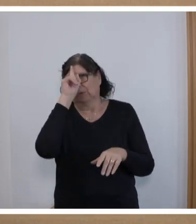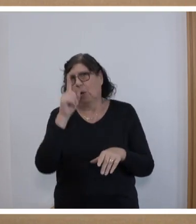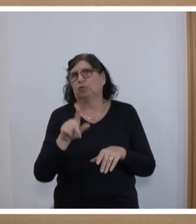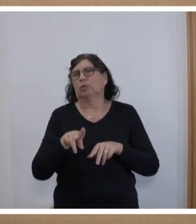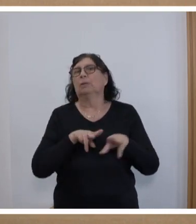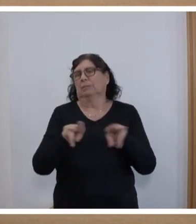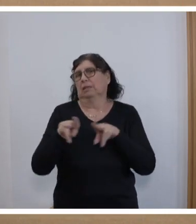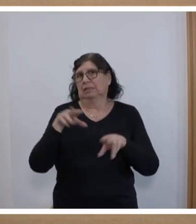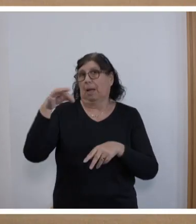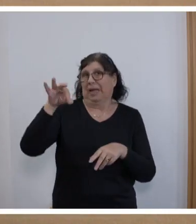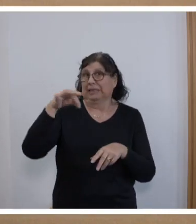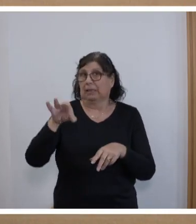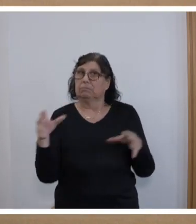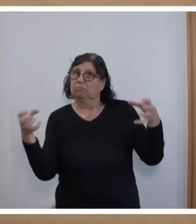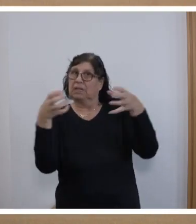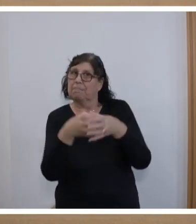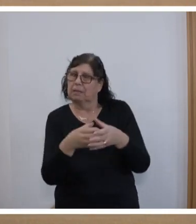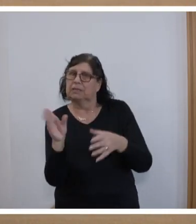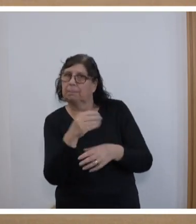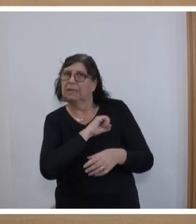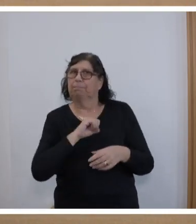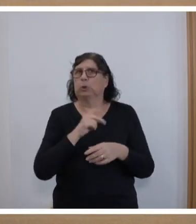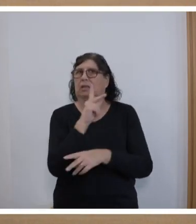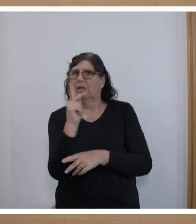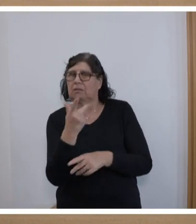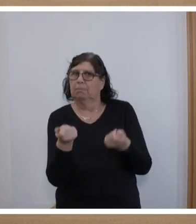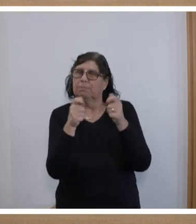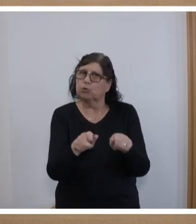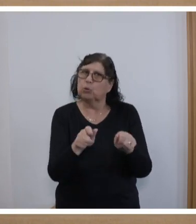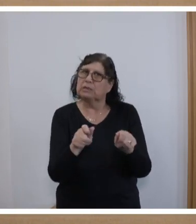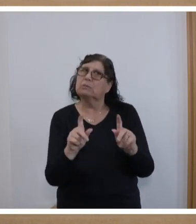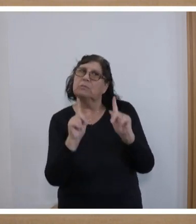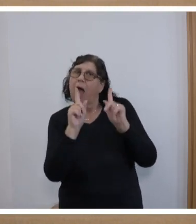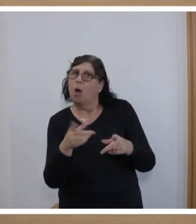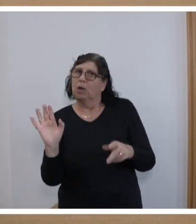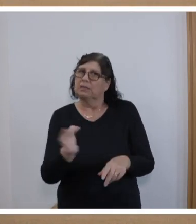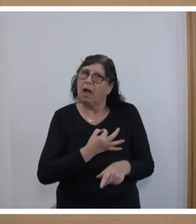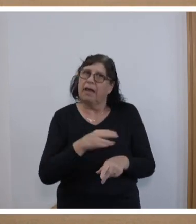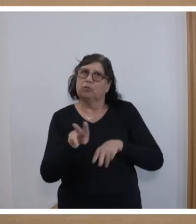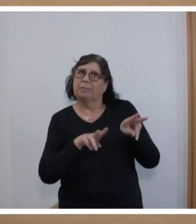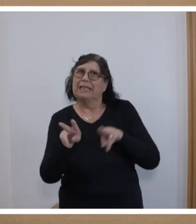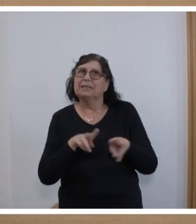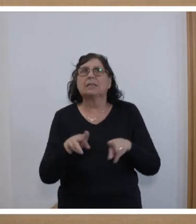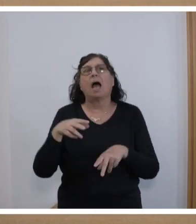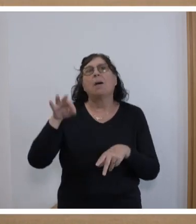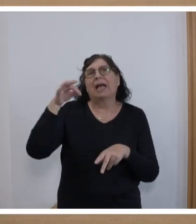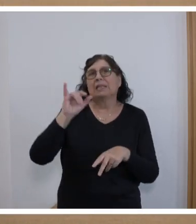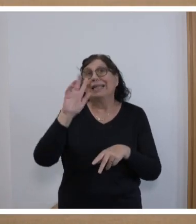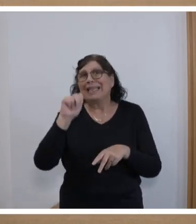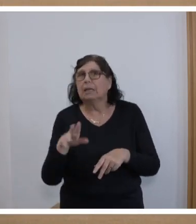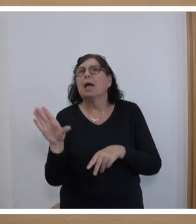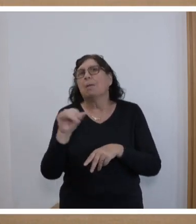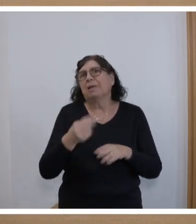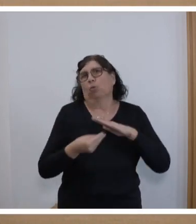und Ministerpräsidenten gemeinsam mit dem Bundeskanzler. Ein Beschluss, den offenbar auch die saarländische Ministerpräsidentin mitgetragen hat.